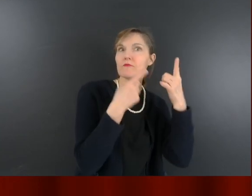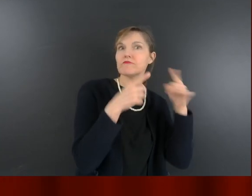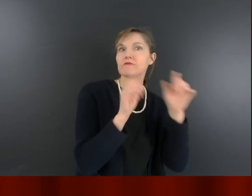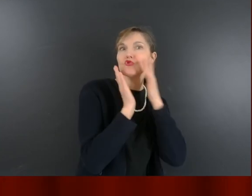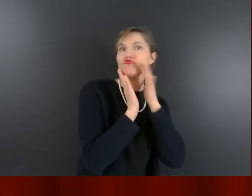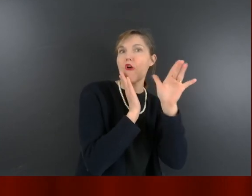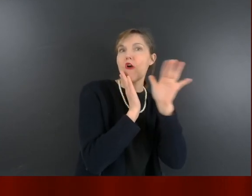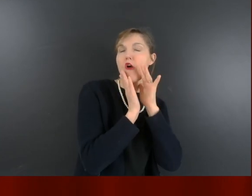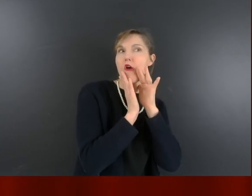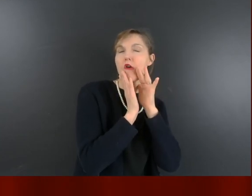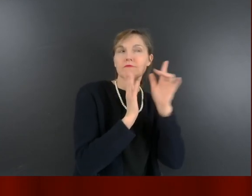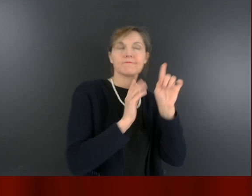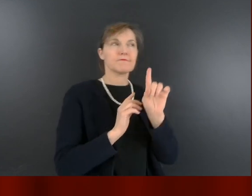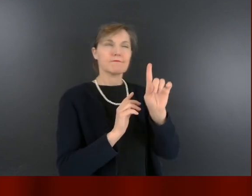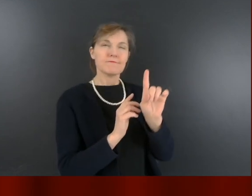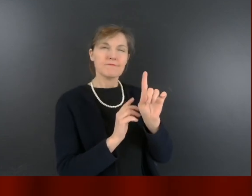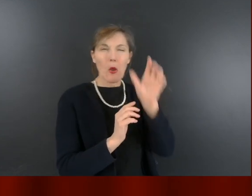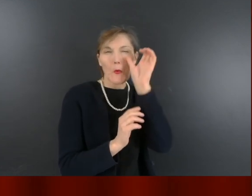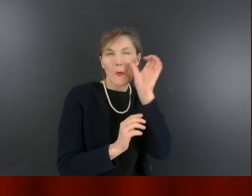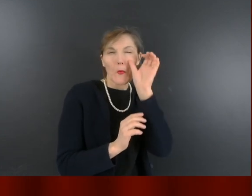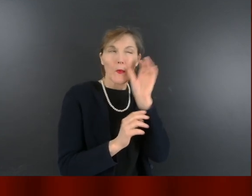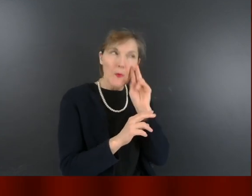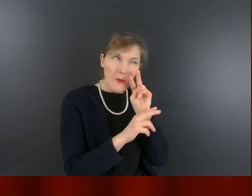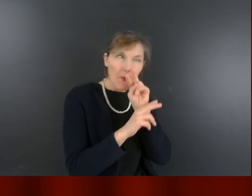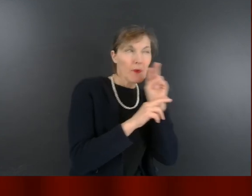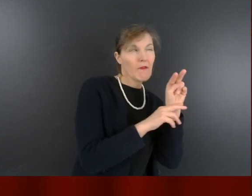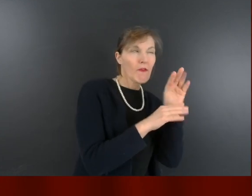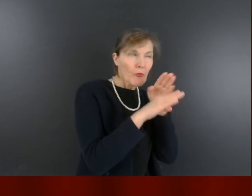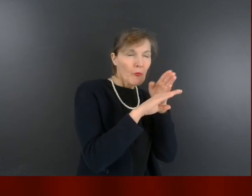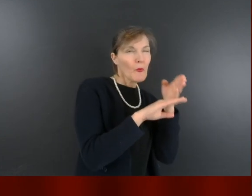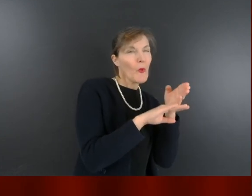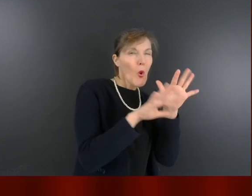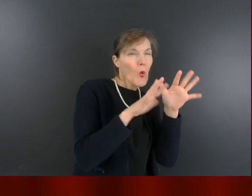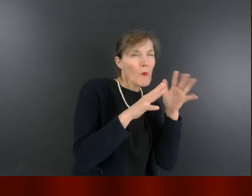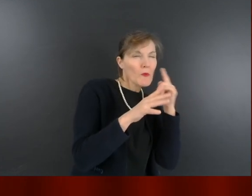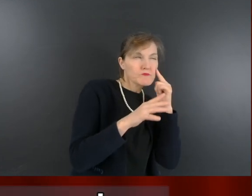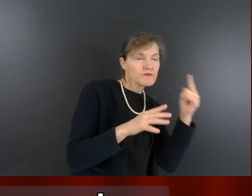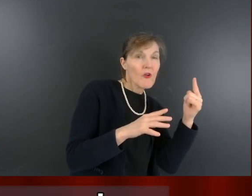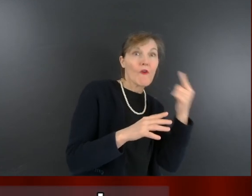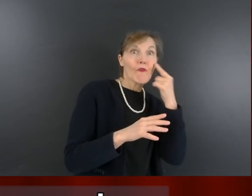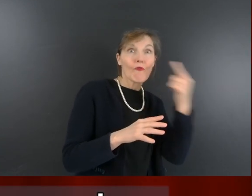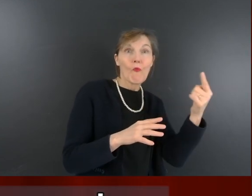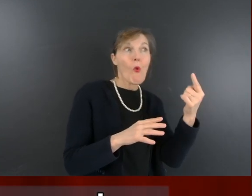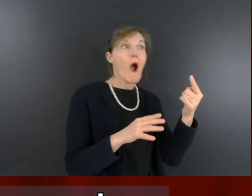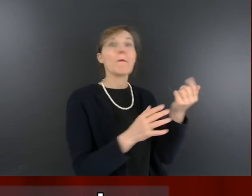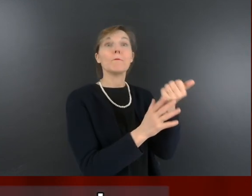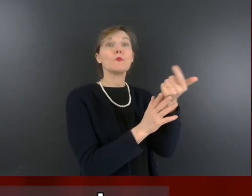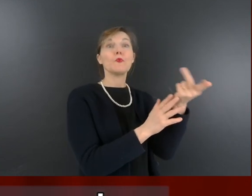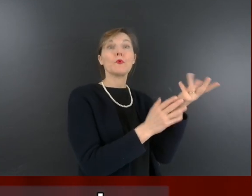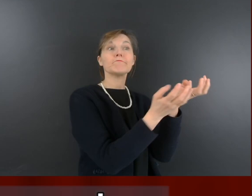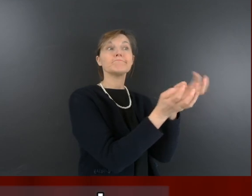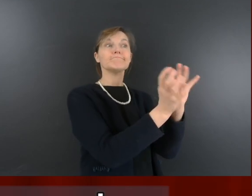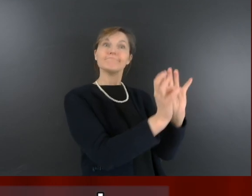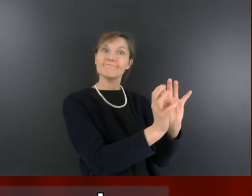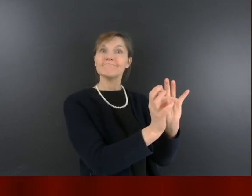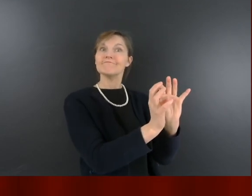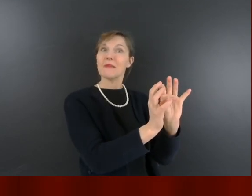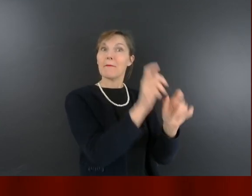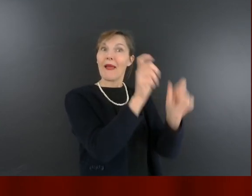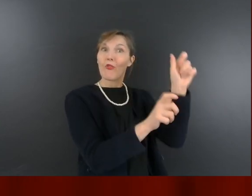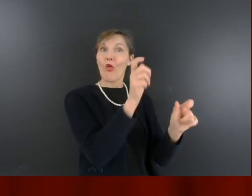donc un instant et, par curiosité, regarda à l'intérieur. Elle y vit un groupe de personnes qui